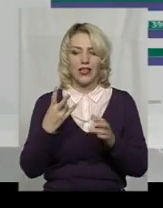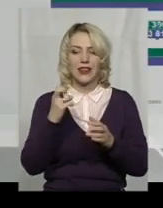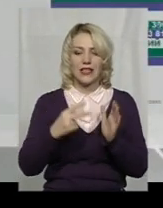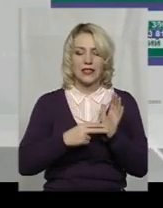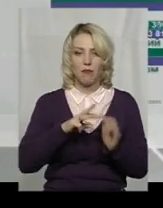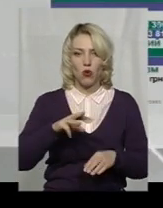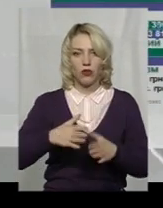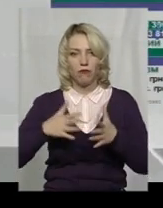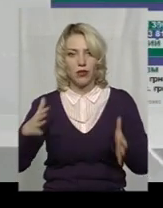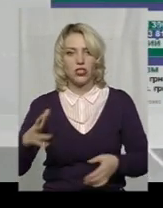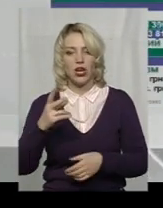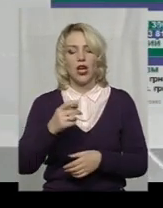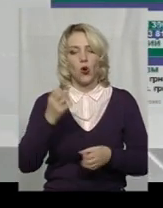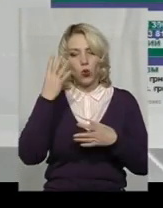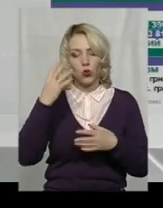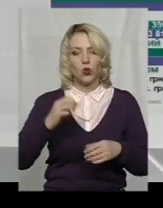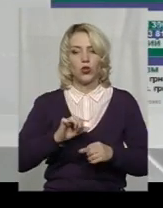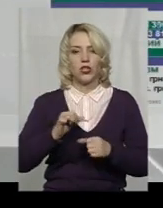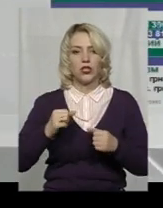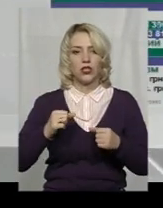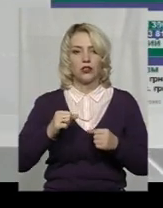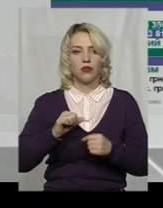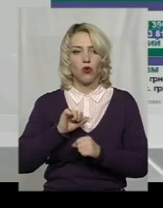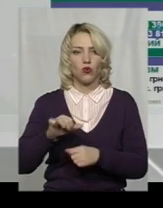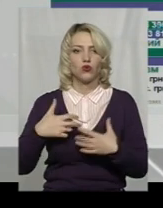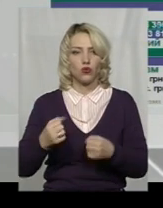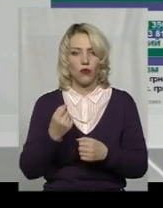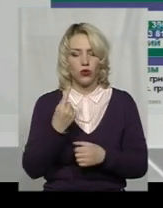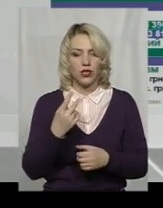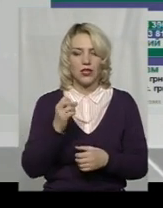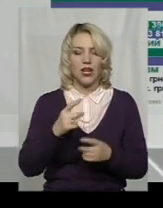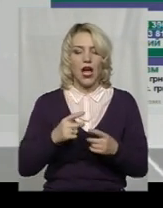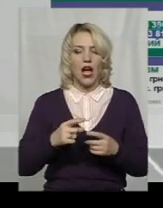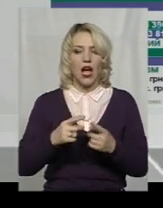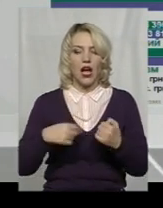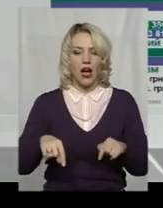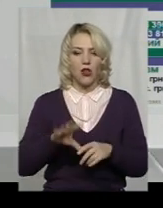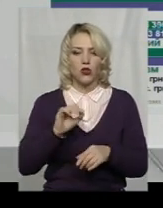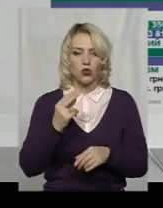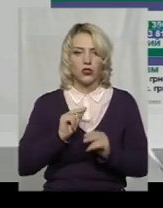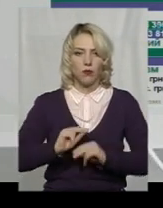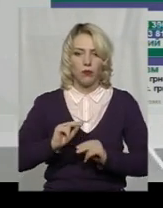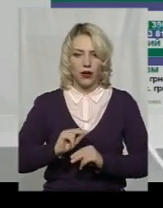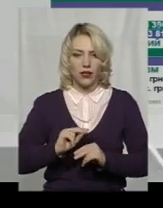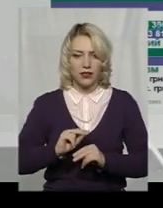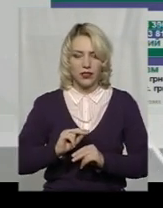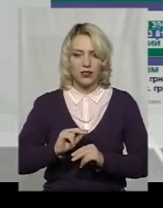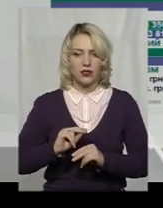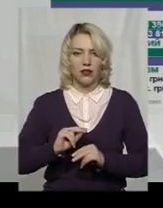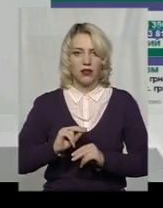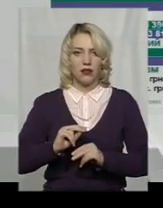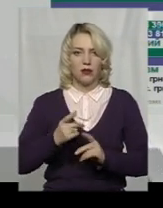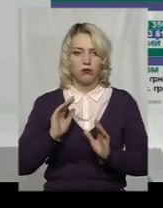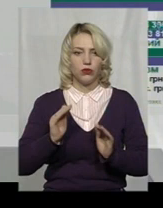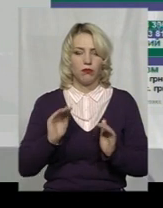культурі і туризму на 11, а от галузі праці і соцзахисту дістанеться на 240 млн менше. Це